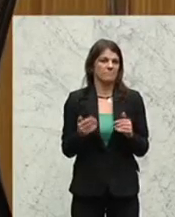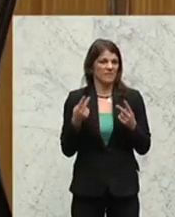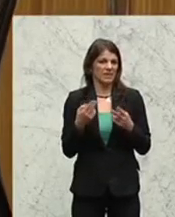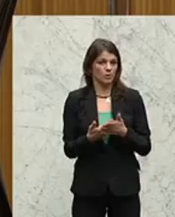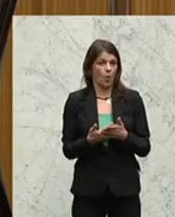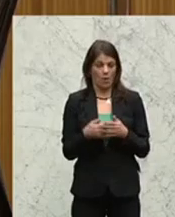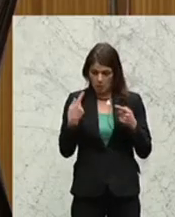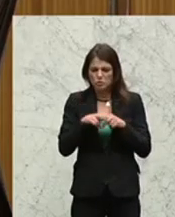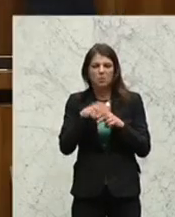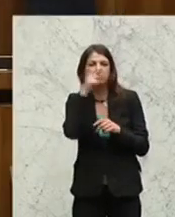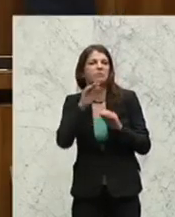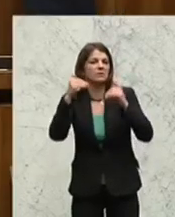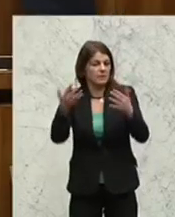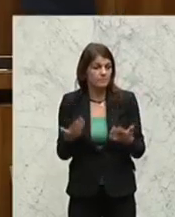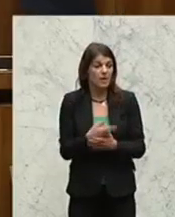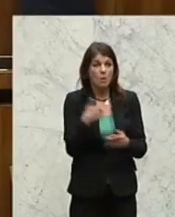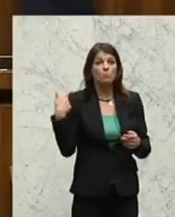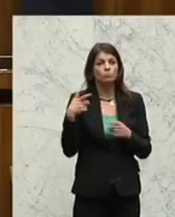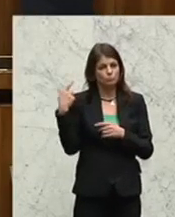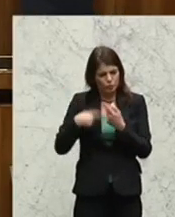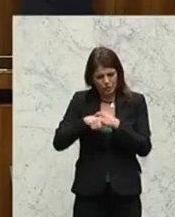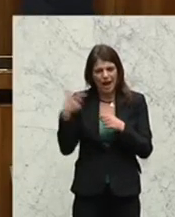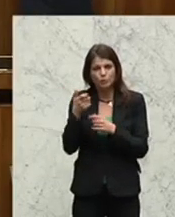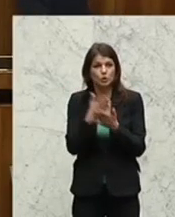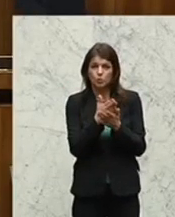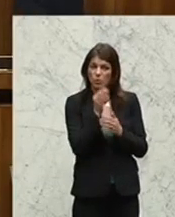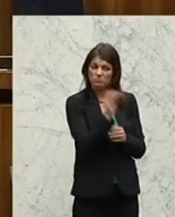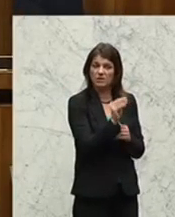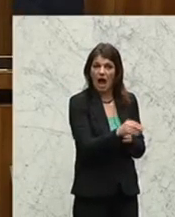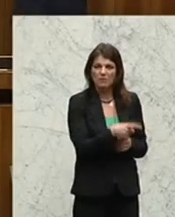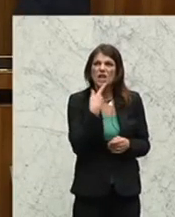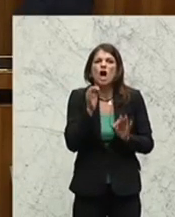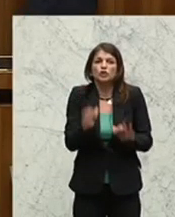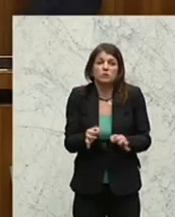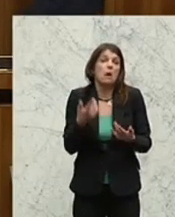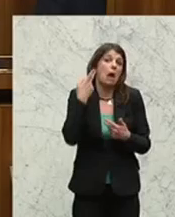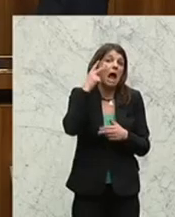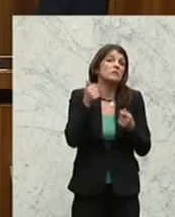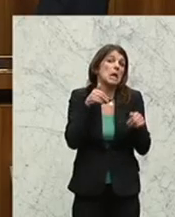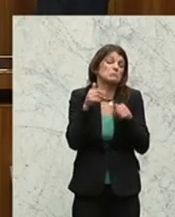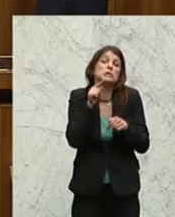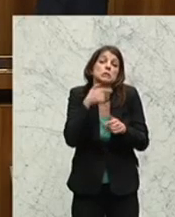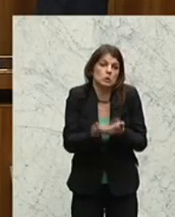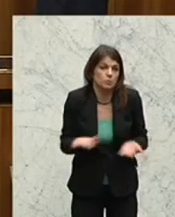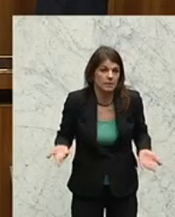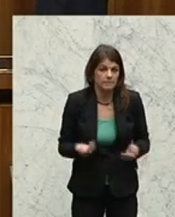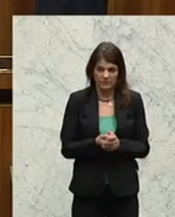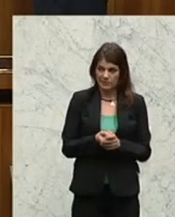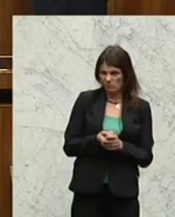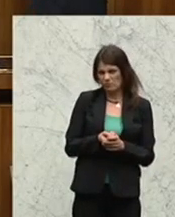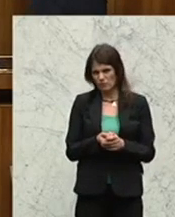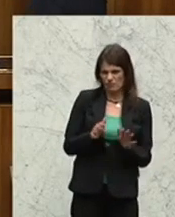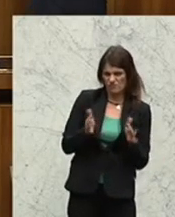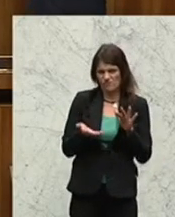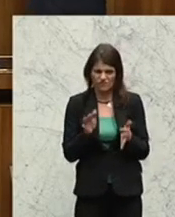im Budgetausschuss darauf angesprochen und zu ihm gesagt, das stimmt, aber das gibt mir der Finanzminister vor. Jetzt ist es nicht ganz